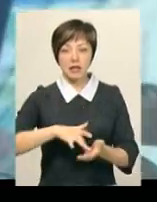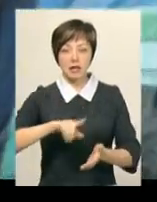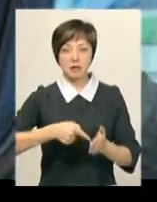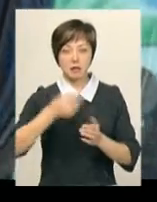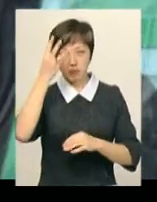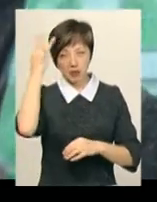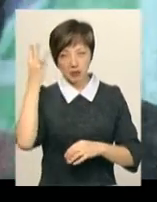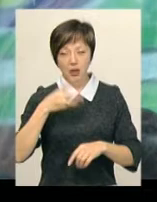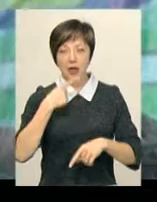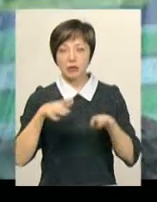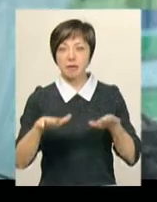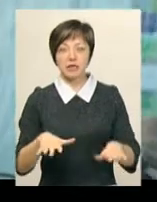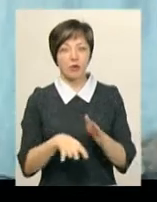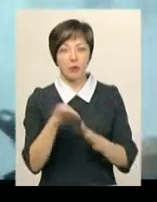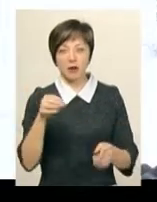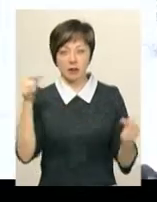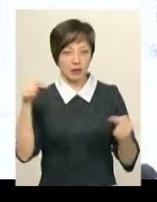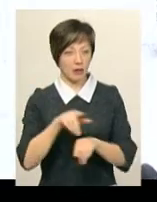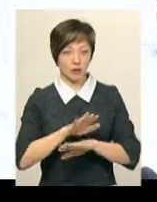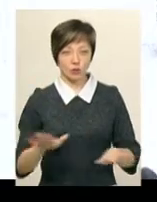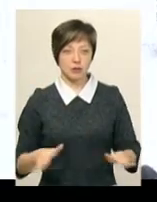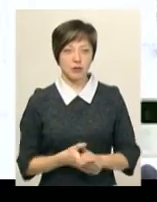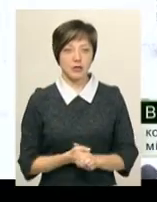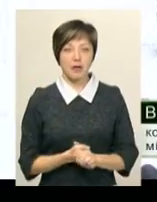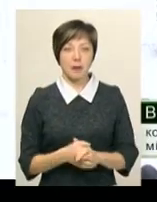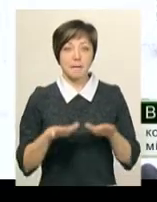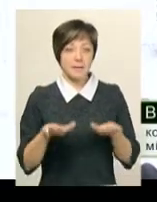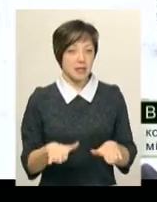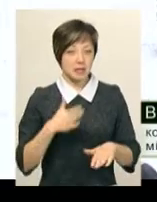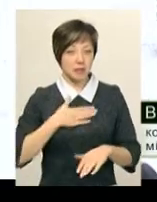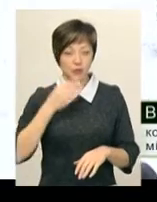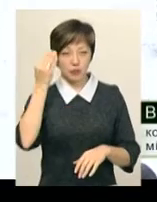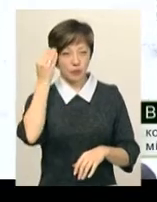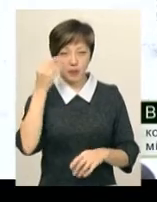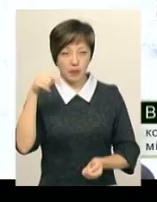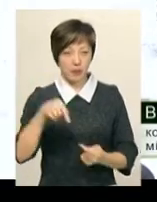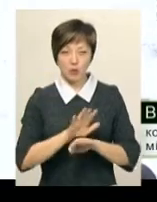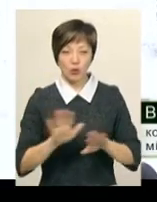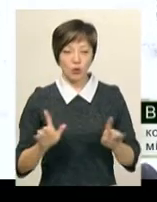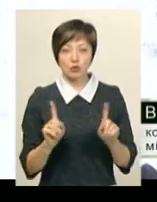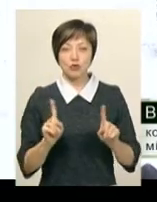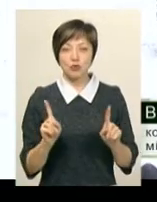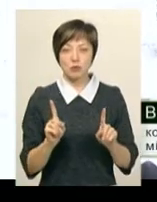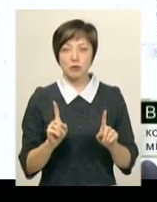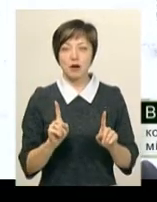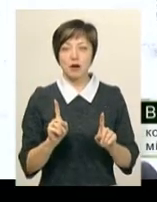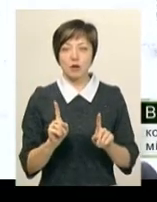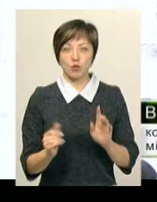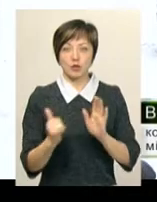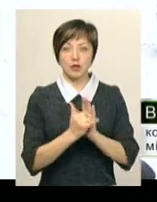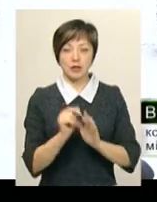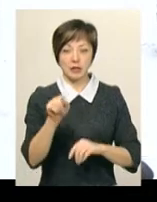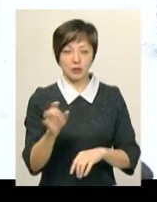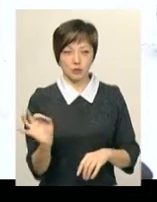Хмельницького. Каже, місце обрано недоречно. Місце, на мій погляд, аж ніяк не підходить для того, щоб його там розташувати.